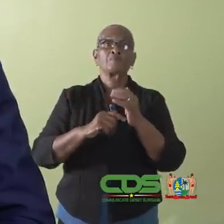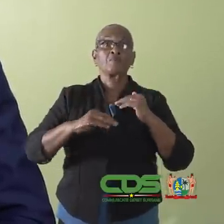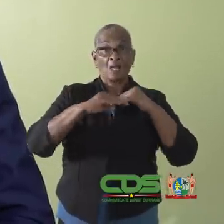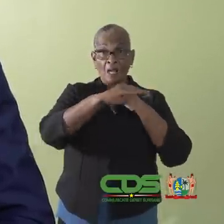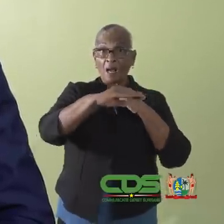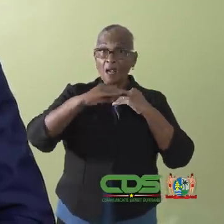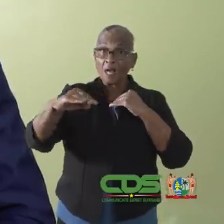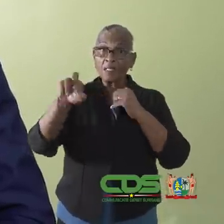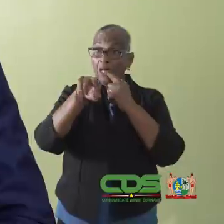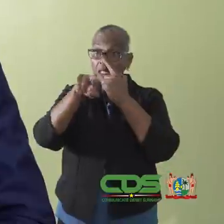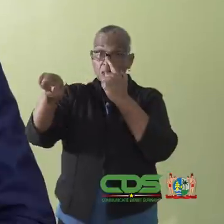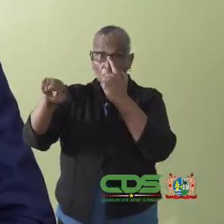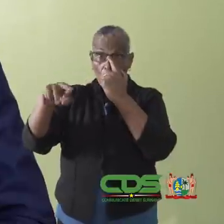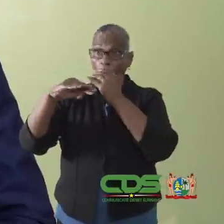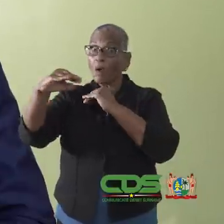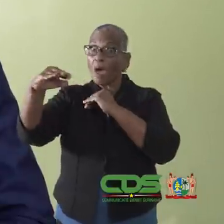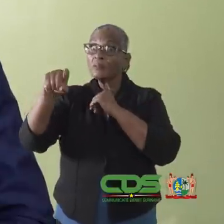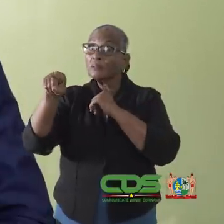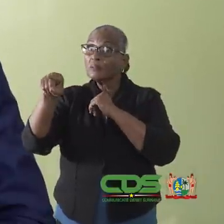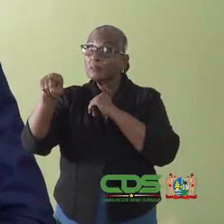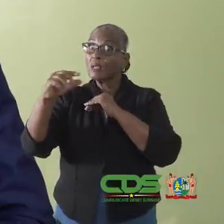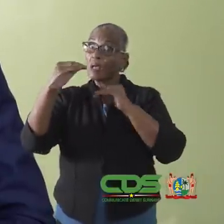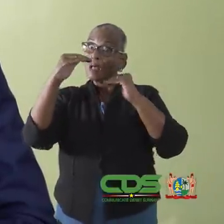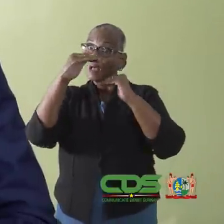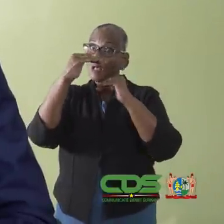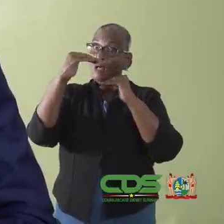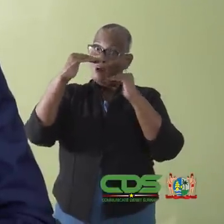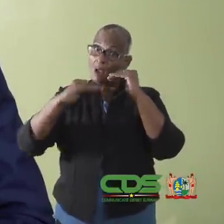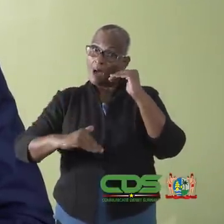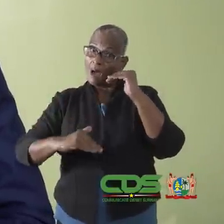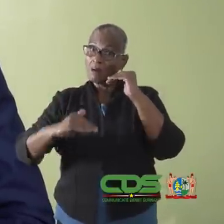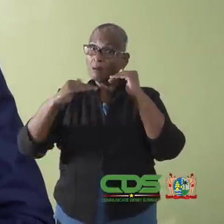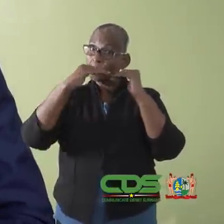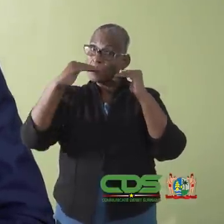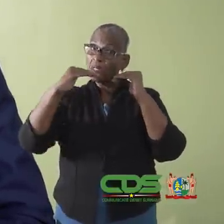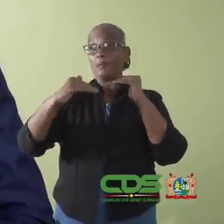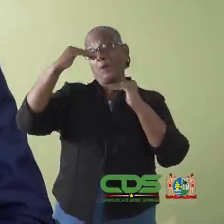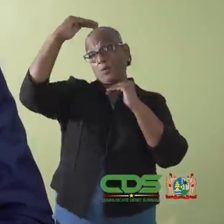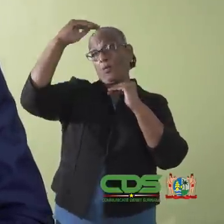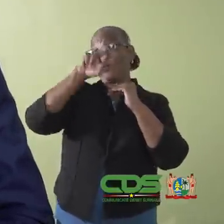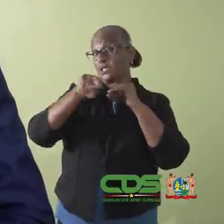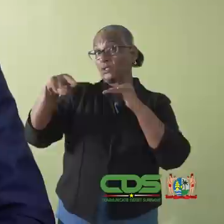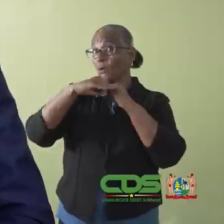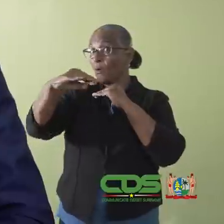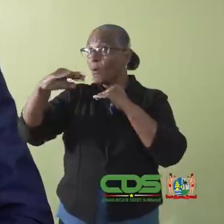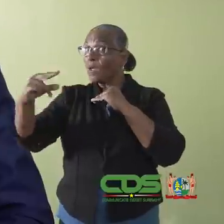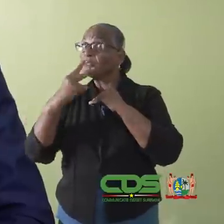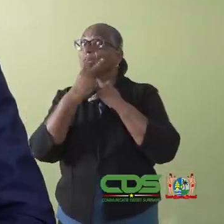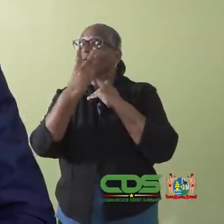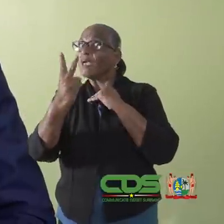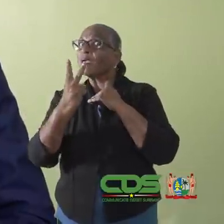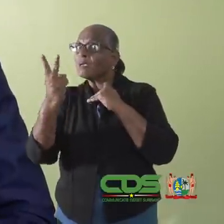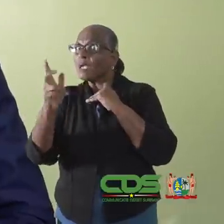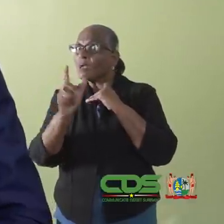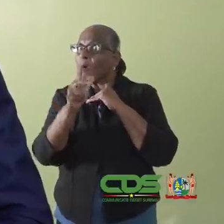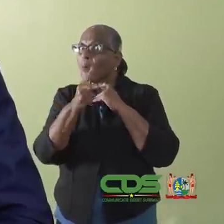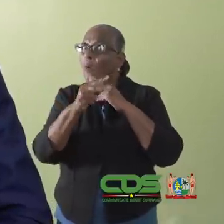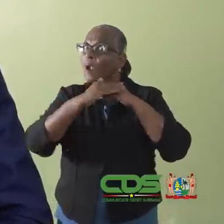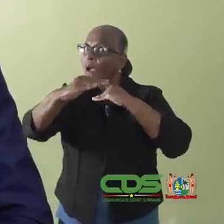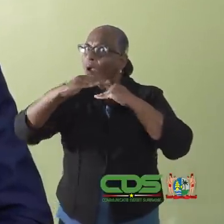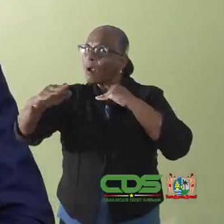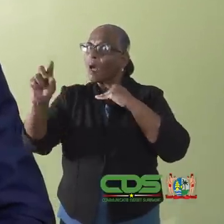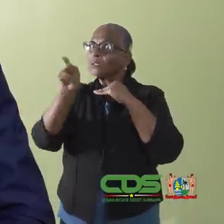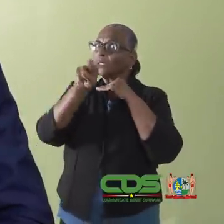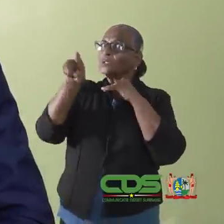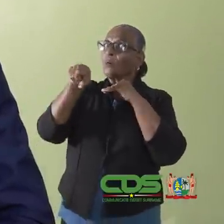Hierbij worden de landen naar risico geclassificeerd. Laag-, medium- en hoogrisicoland. Aan de hand